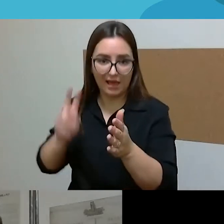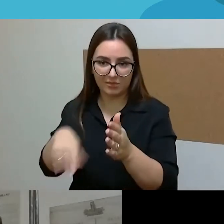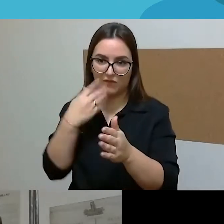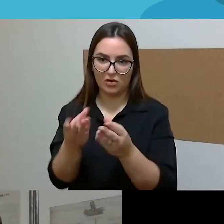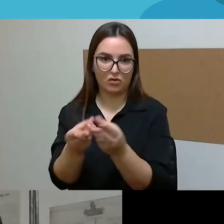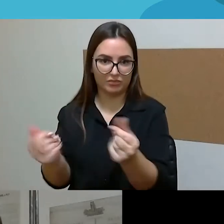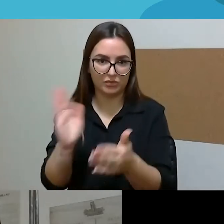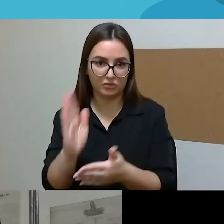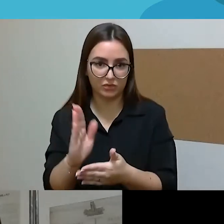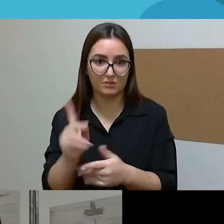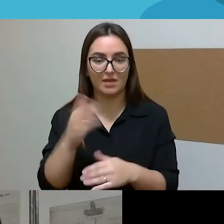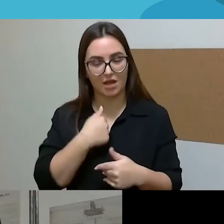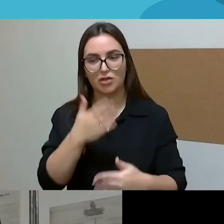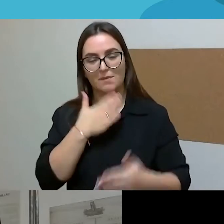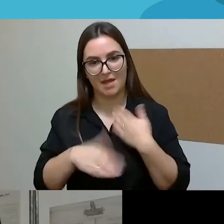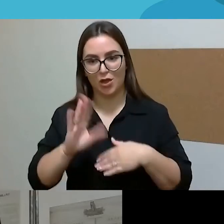bus daugiau tų vaikų.